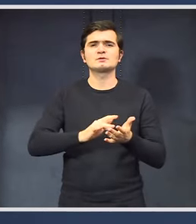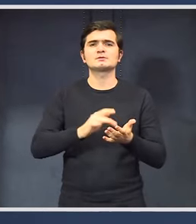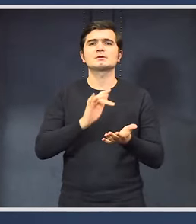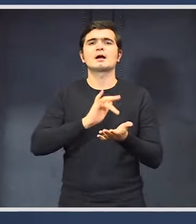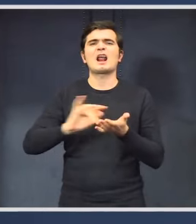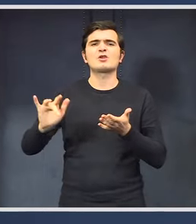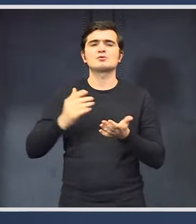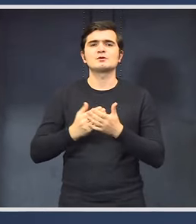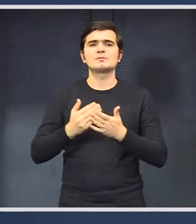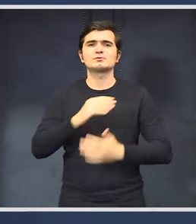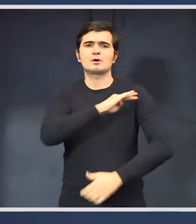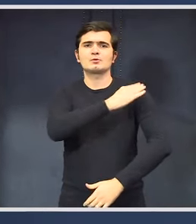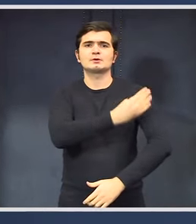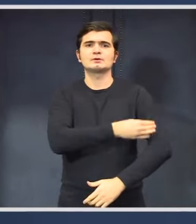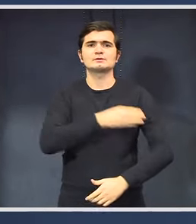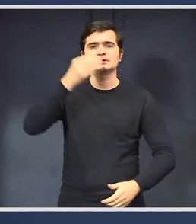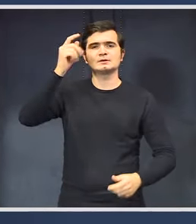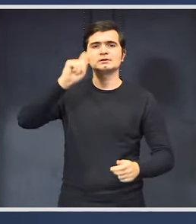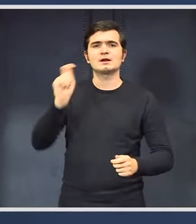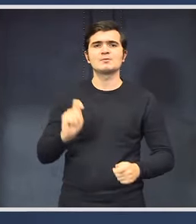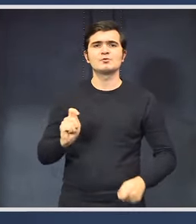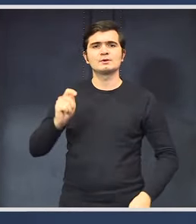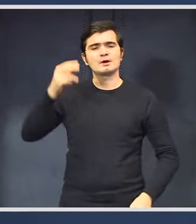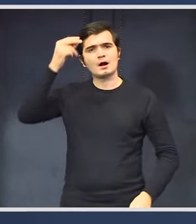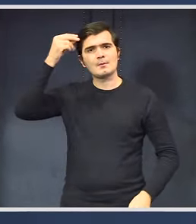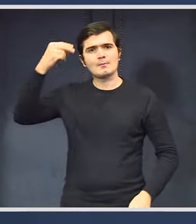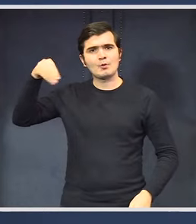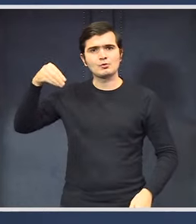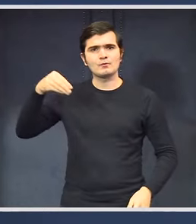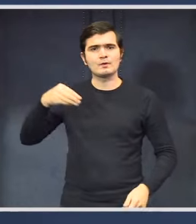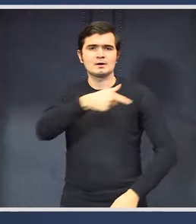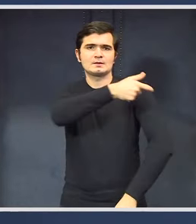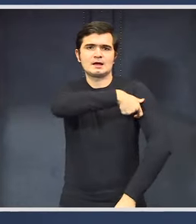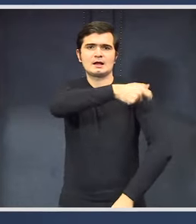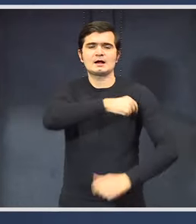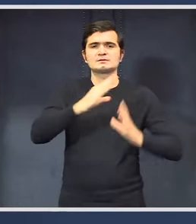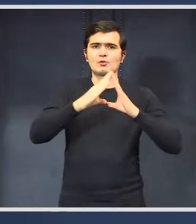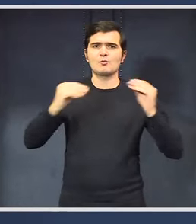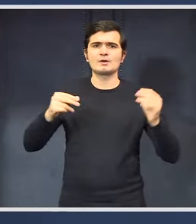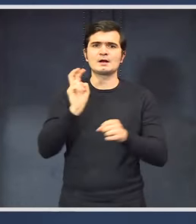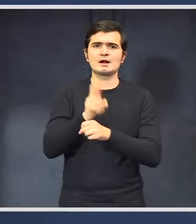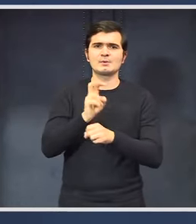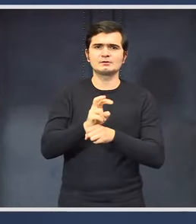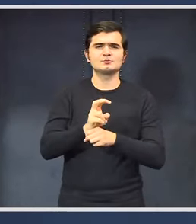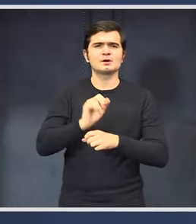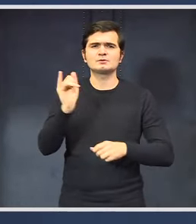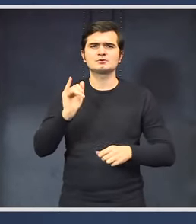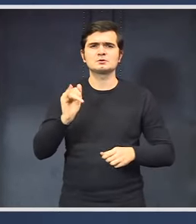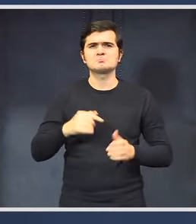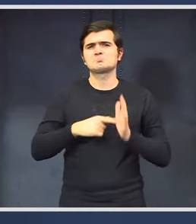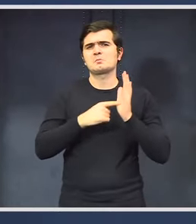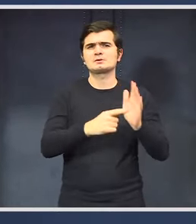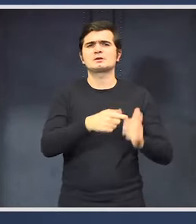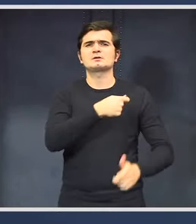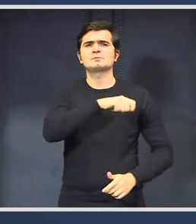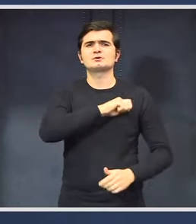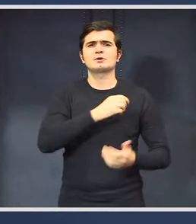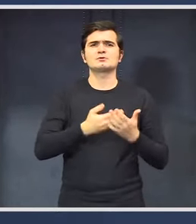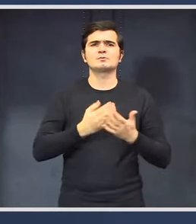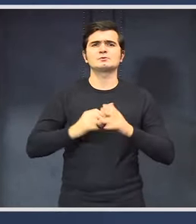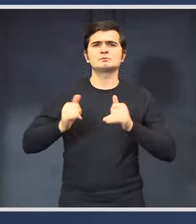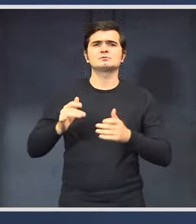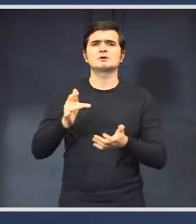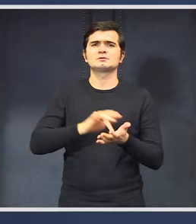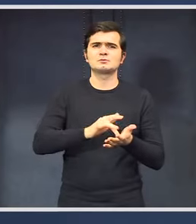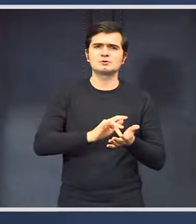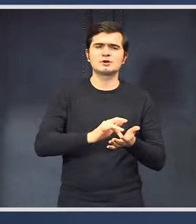pentru autoritățile din Republica Moldova. Delegația României participantă la misiune va fi formată de prezidență Inspectoratului General pentru situații de